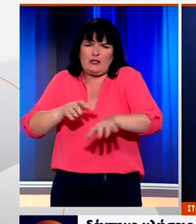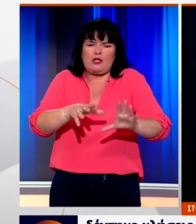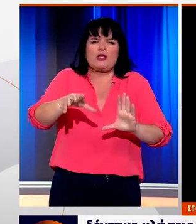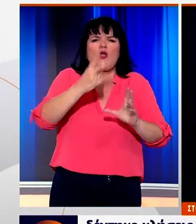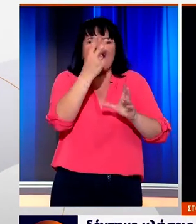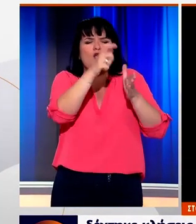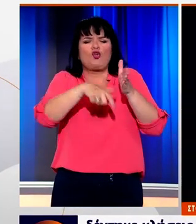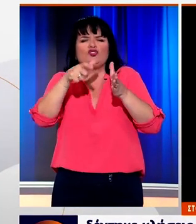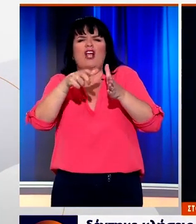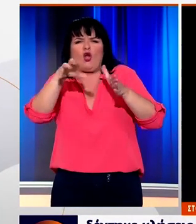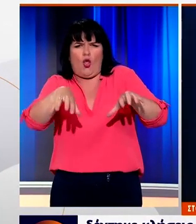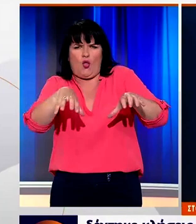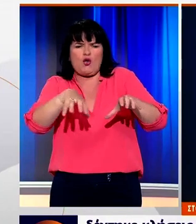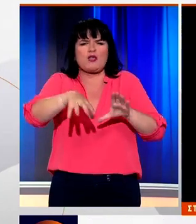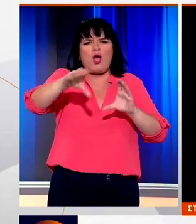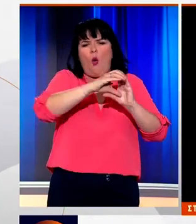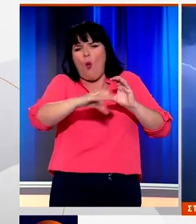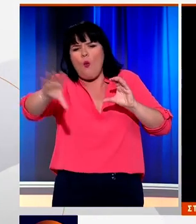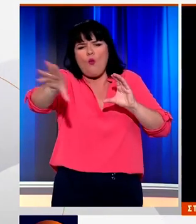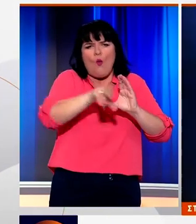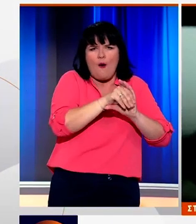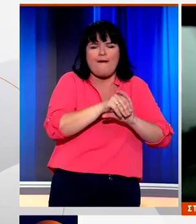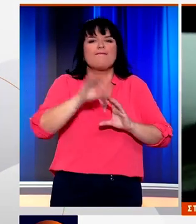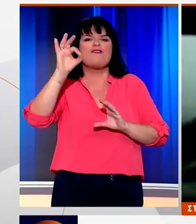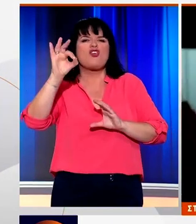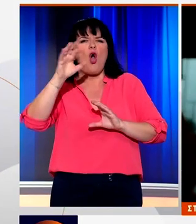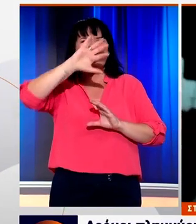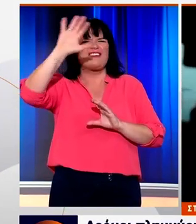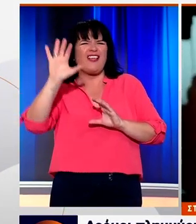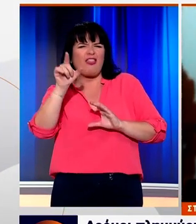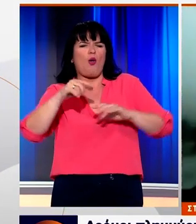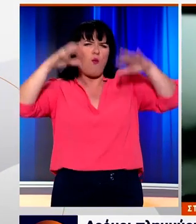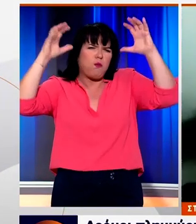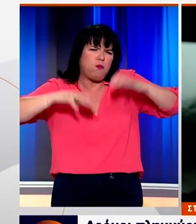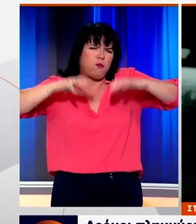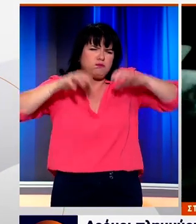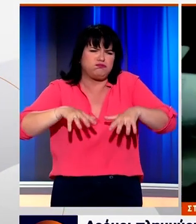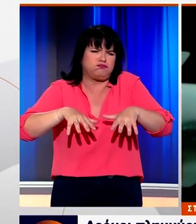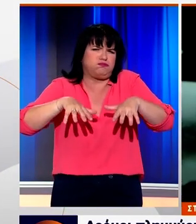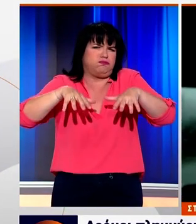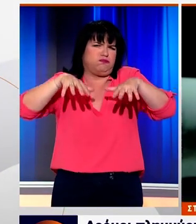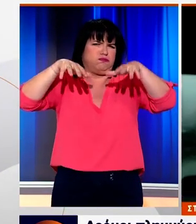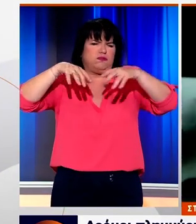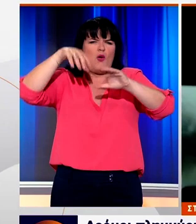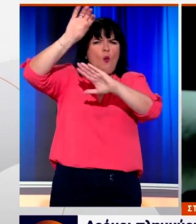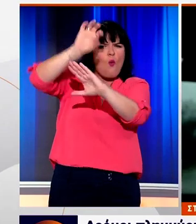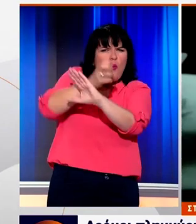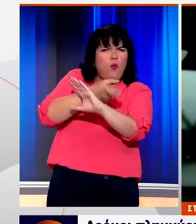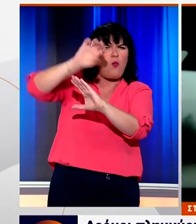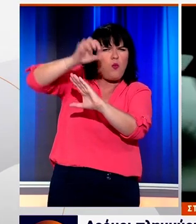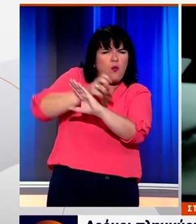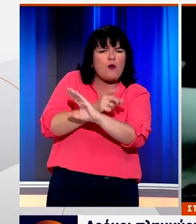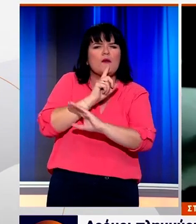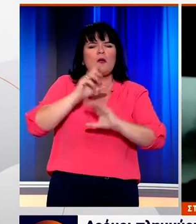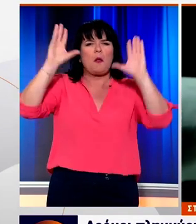υδάτων από δύο ξενοδοχεία. Άνοιξαν οι ουρανοί και στη Φθιώτιδα. Δρόμοι πλημμύρισαν και σε κάποιες περιπτώσεις σημειώθηκαν κατολιστήσεις, ενώ δεν